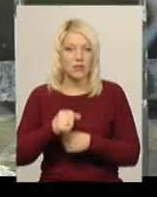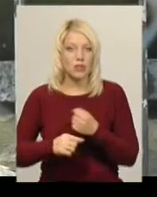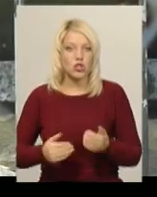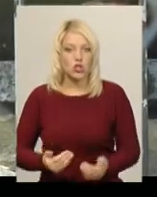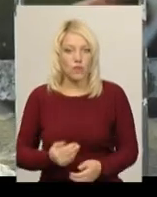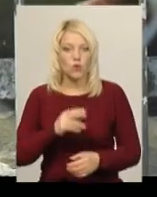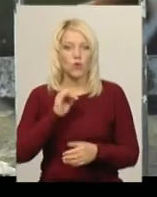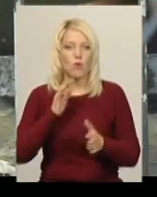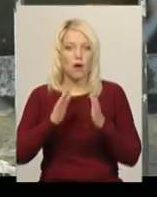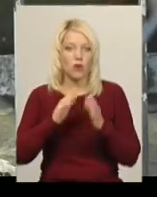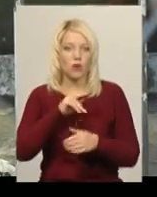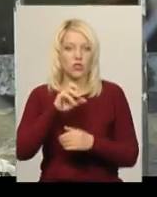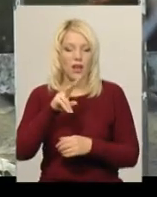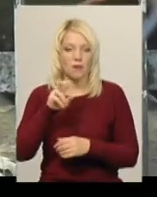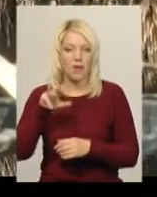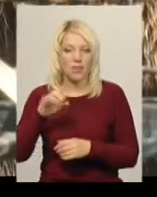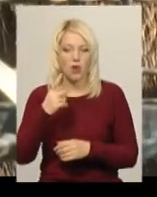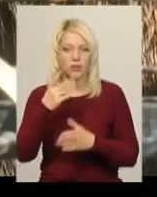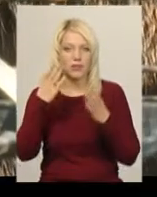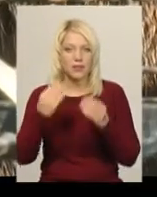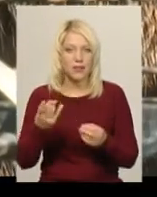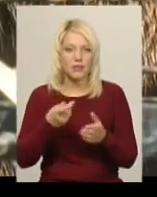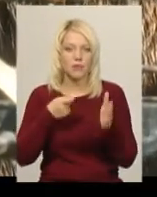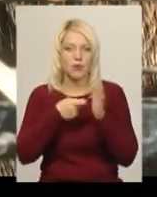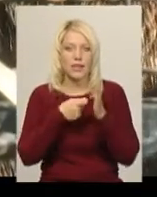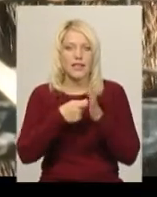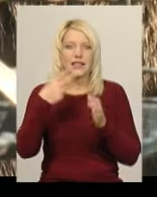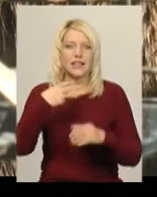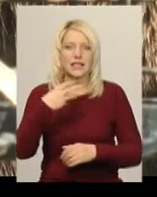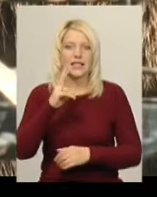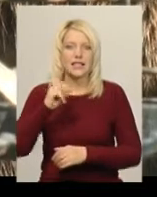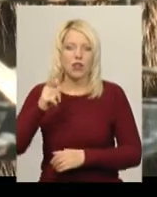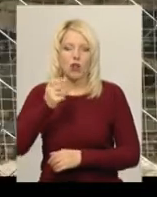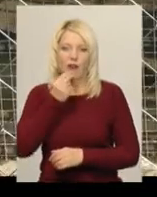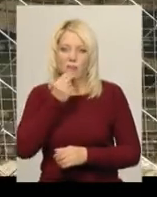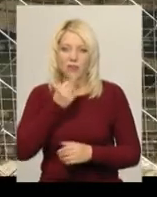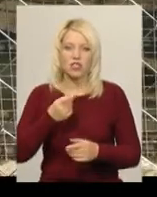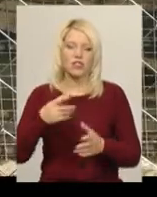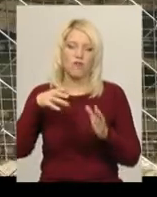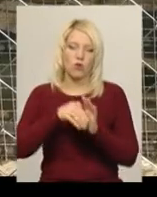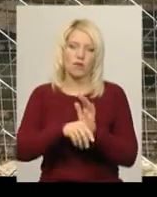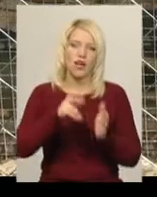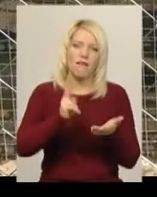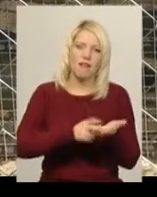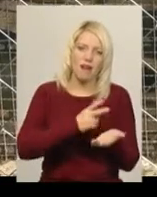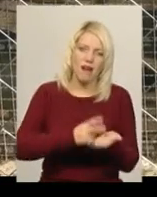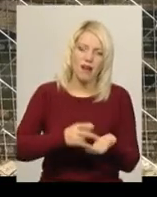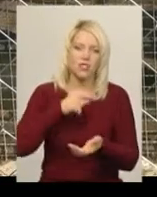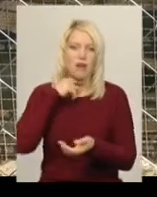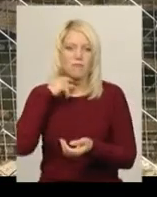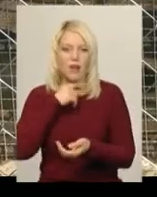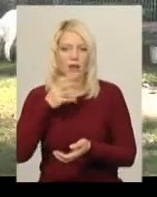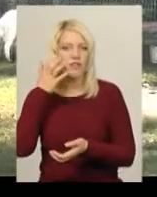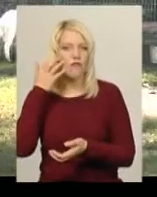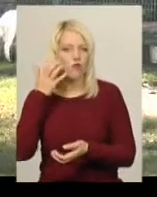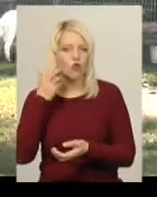Аби прогодувати одного клишонового, щодня потрібно до 20 кілограмів їжі. У раціон ведмедів входить каша, м'ясо, фрукти та овочі, розповідає